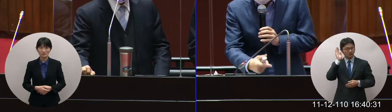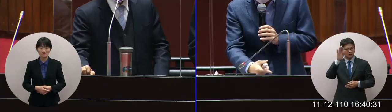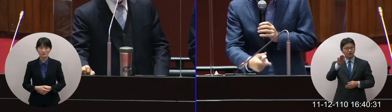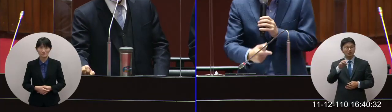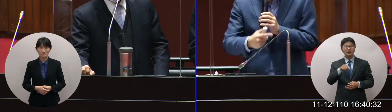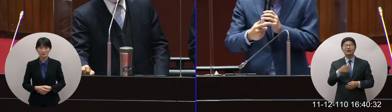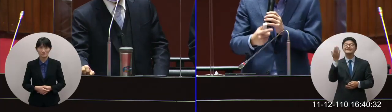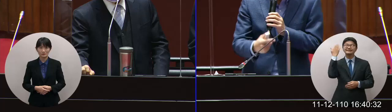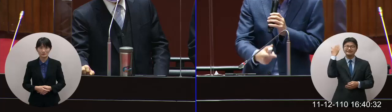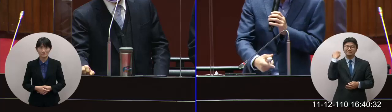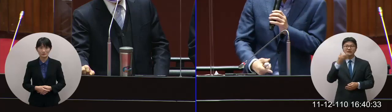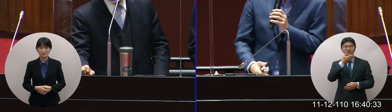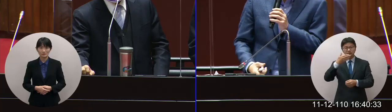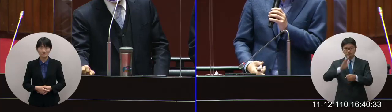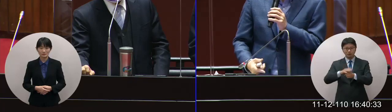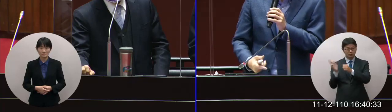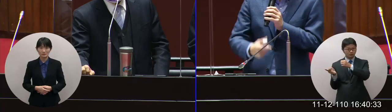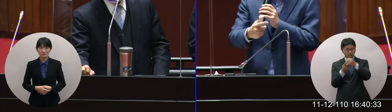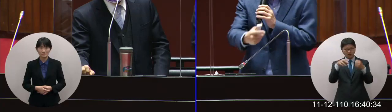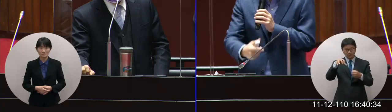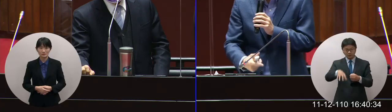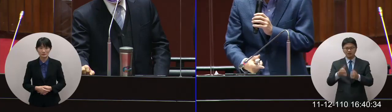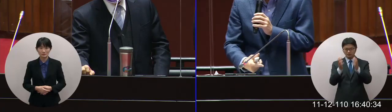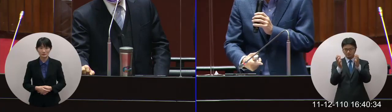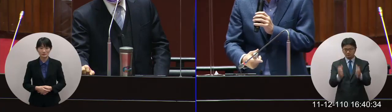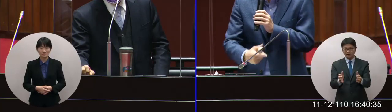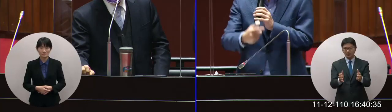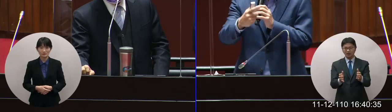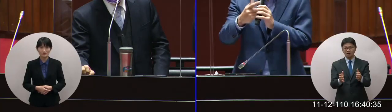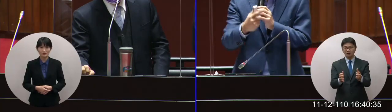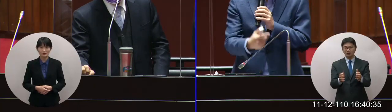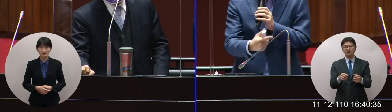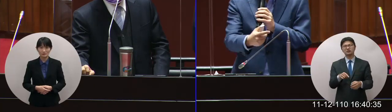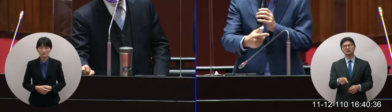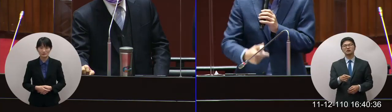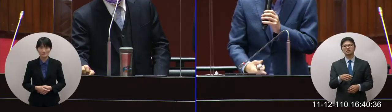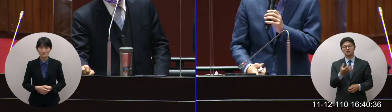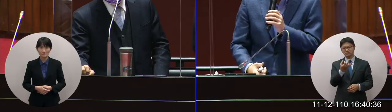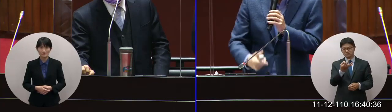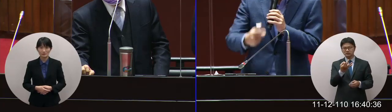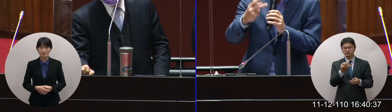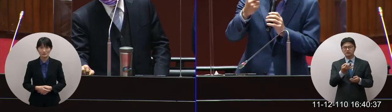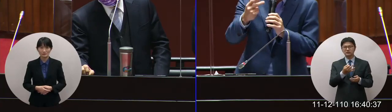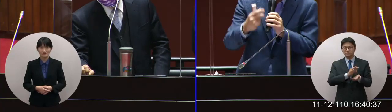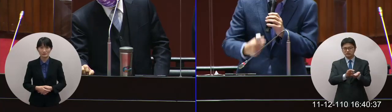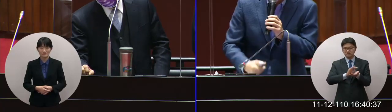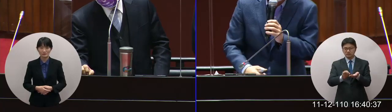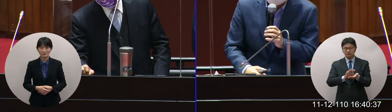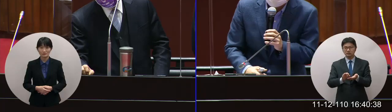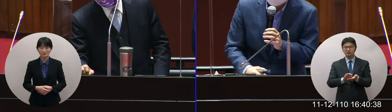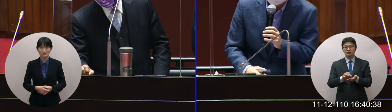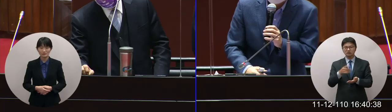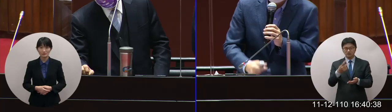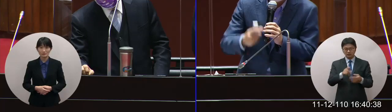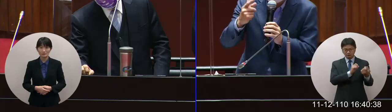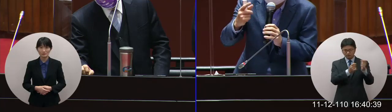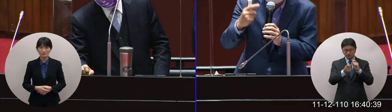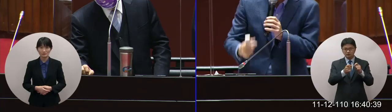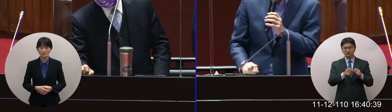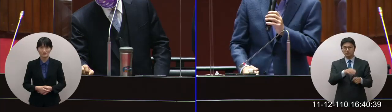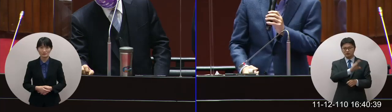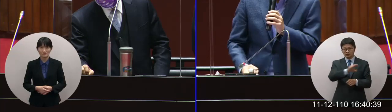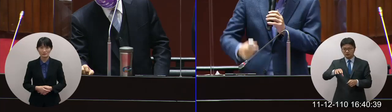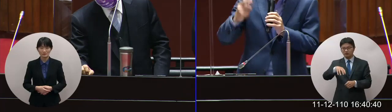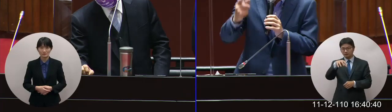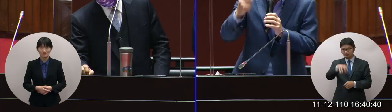當年青浦棒球場蓋的時候因為蓋得很急經費要報銷有實現七十個停車位七